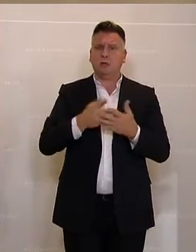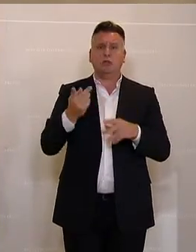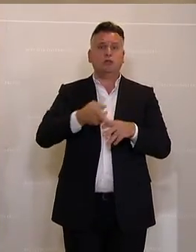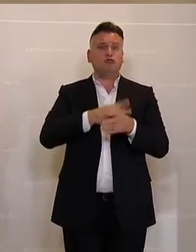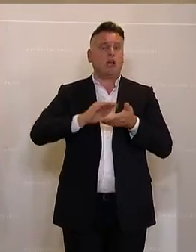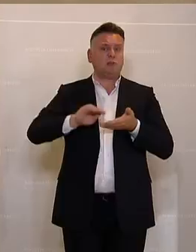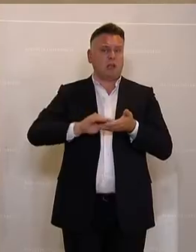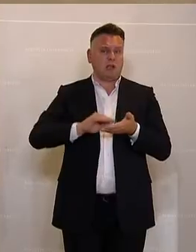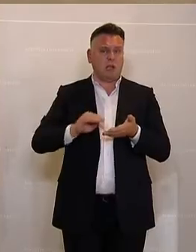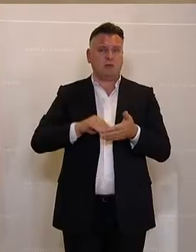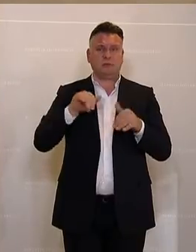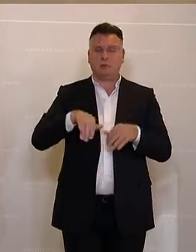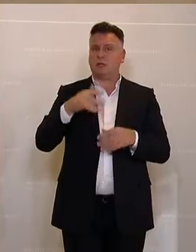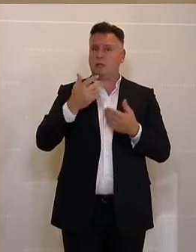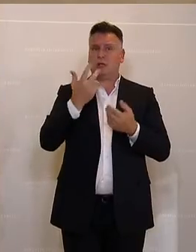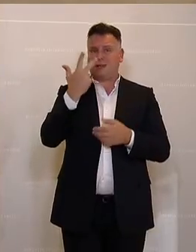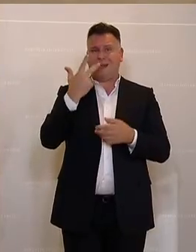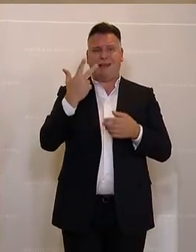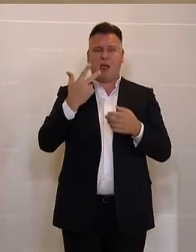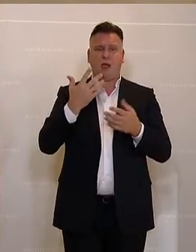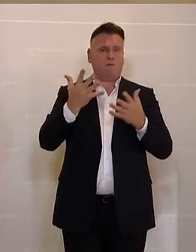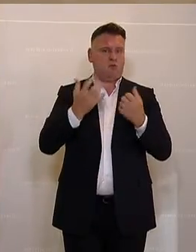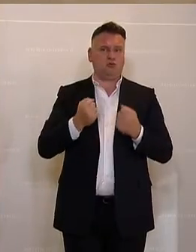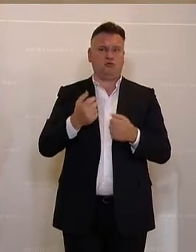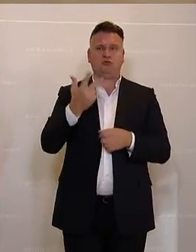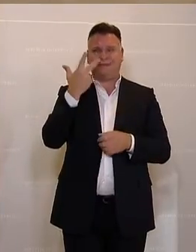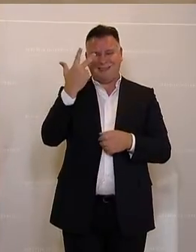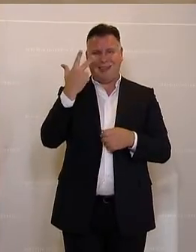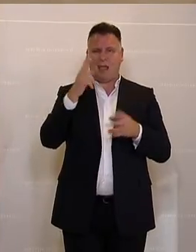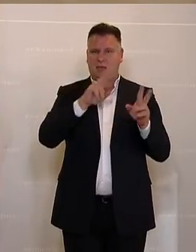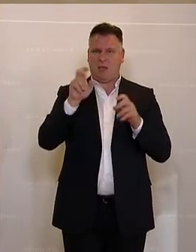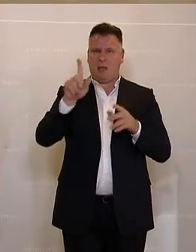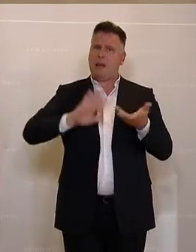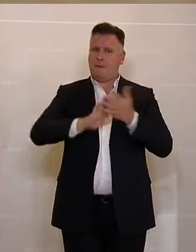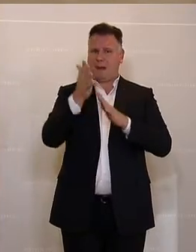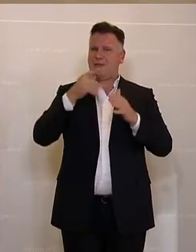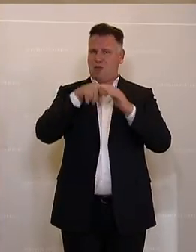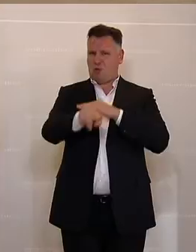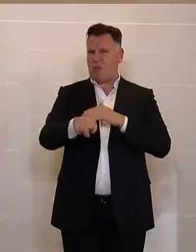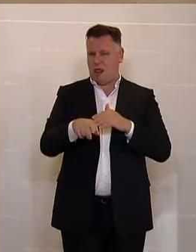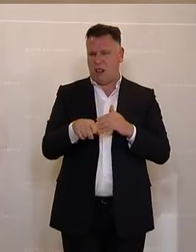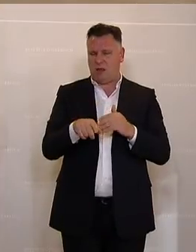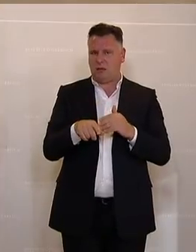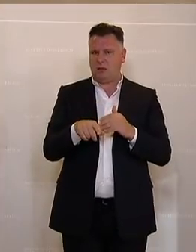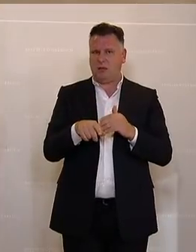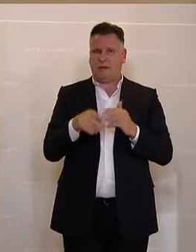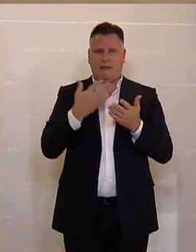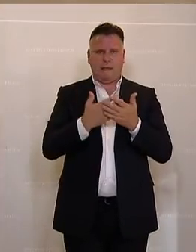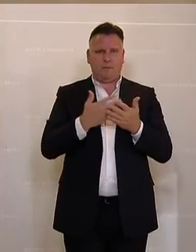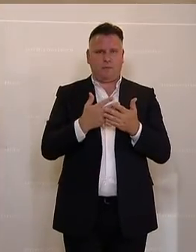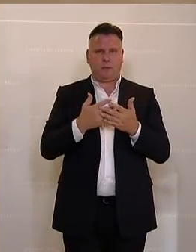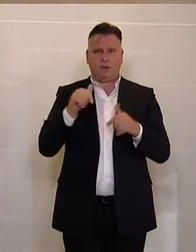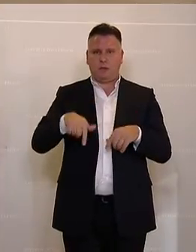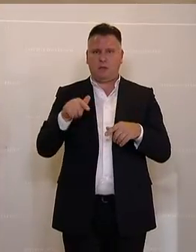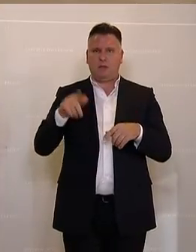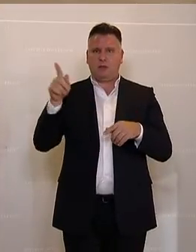aus meiner Sicht gibt es hier drei klare Wünsche und drei klare Anliegen zum Brenner Basistunnel. Durch die Uneinigkeit im